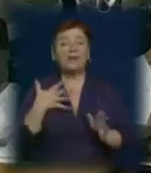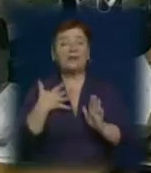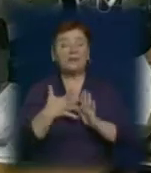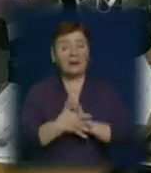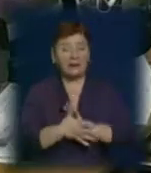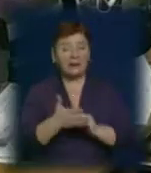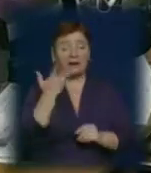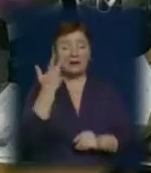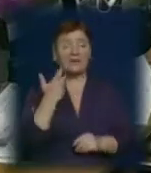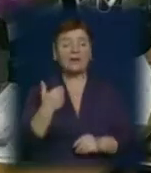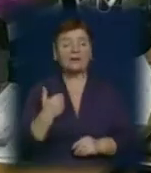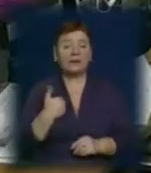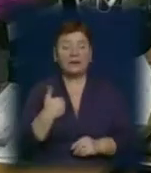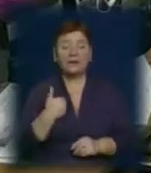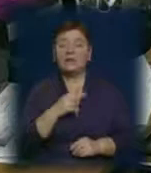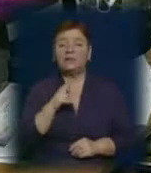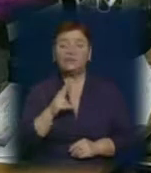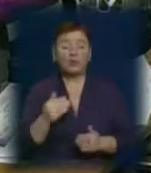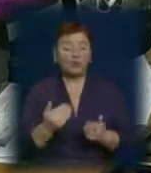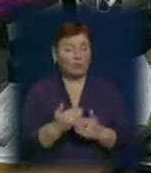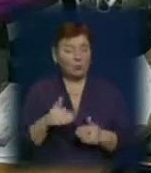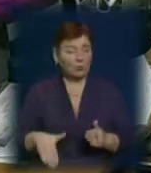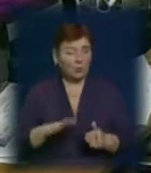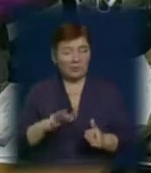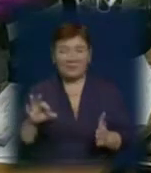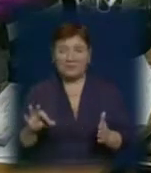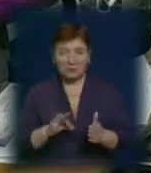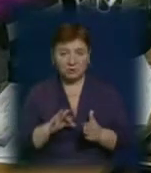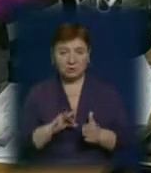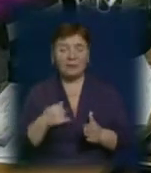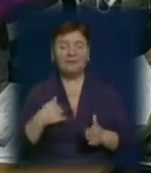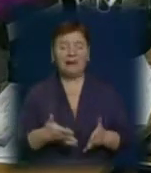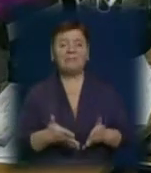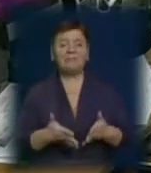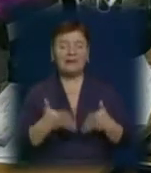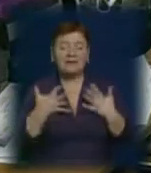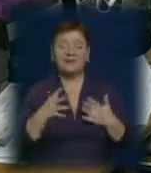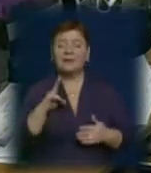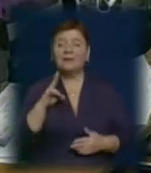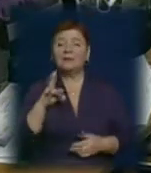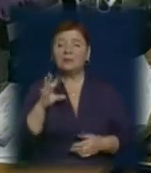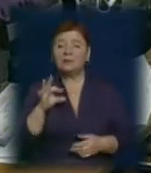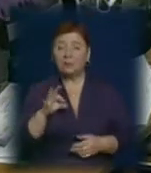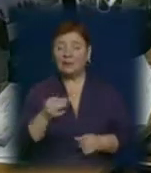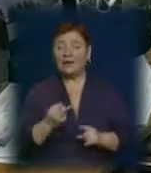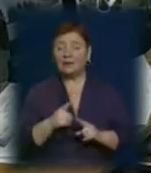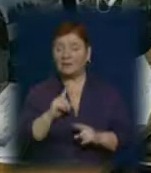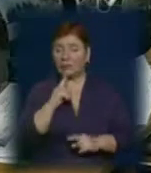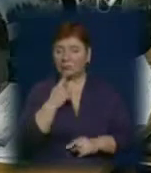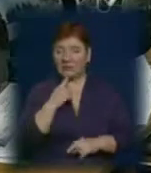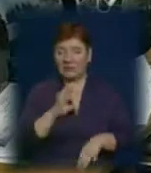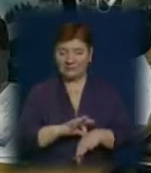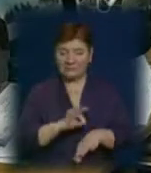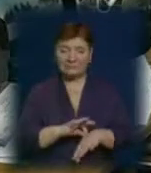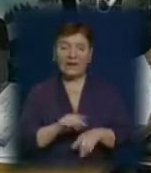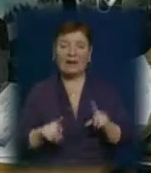коли я їхав в цю клініку, що мені нову ніхто не прийшов, тому що це одна з складніших патологій. Це рідке